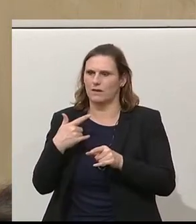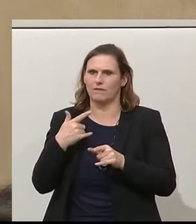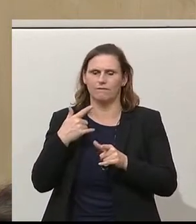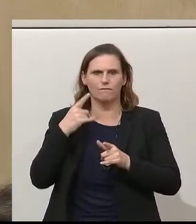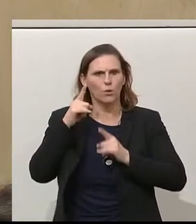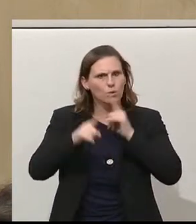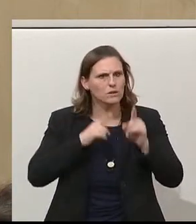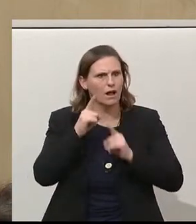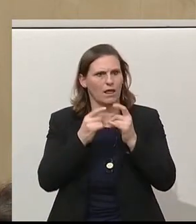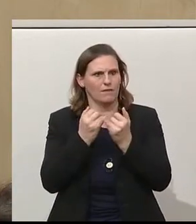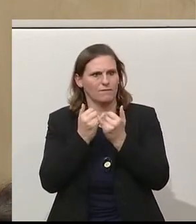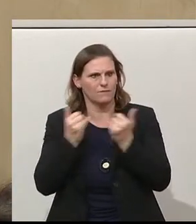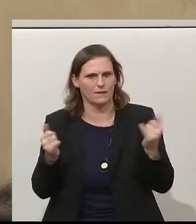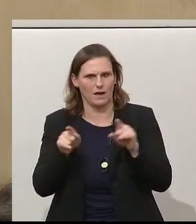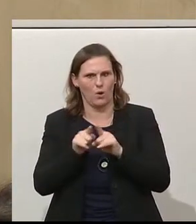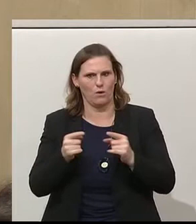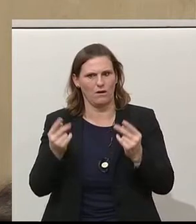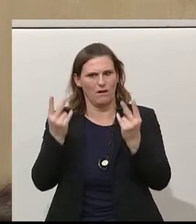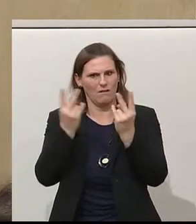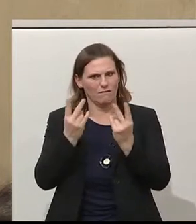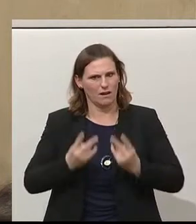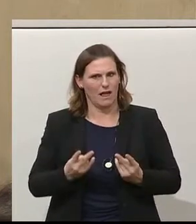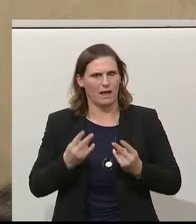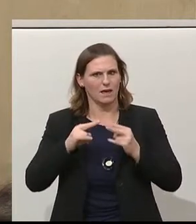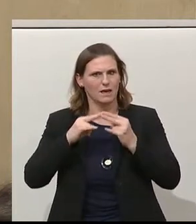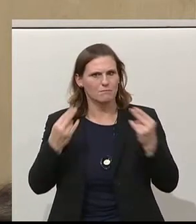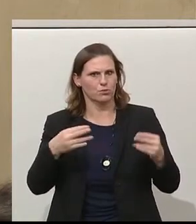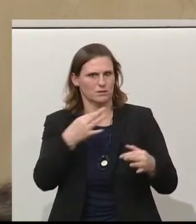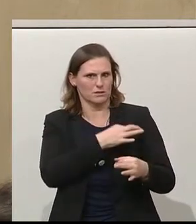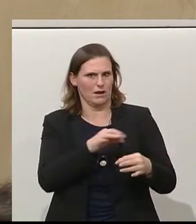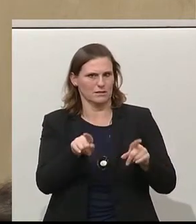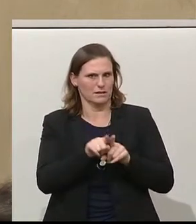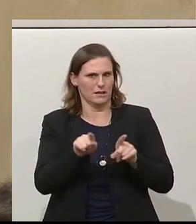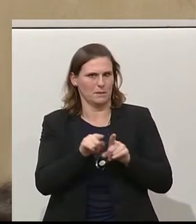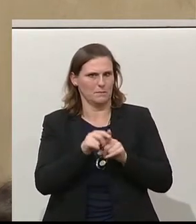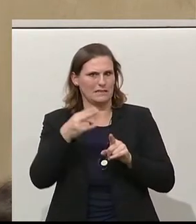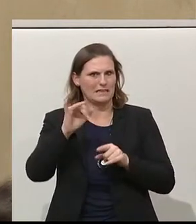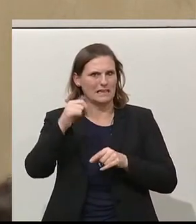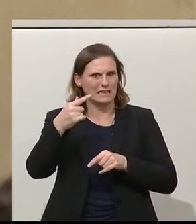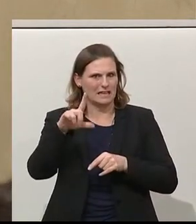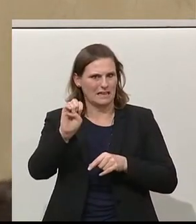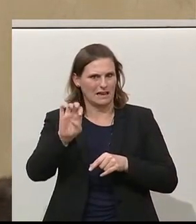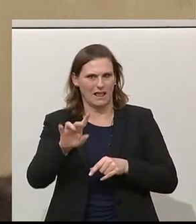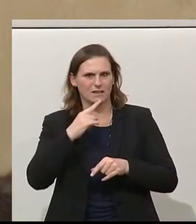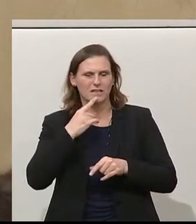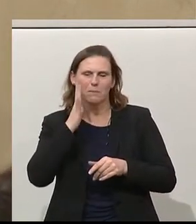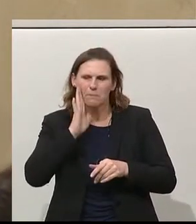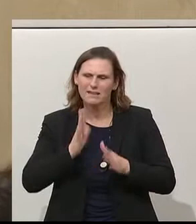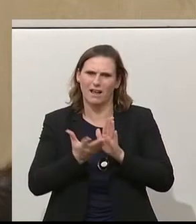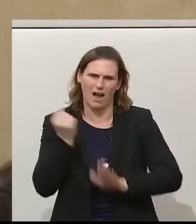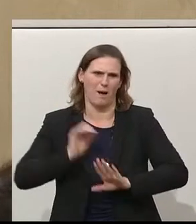verurteile genauso den Vergleich unseres Bundeskanzlers mit Hitlers. Das geht nicht. Mein Appell an alle, lassen Sie das bleiben.